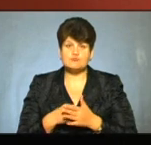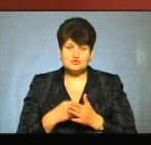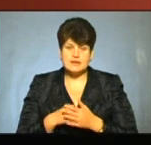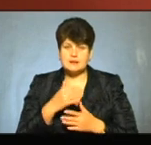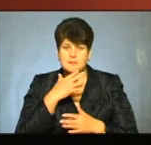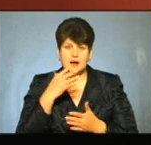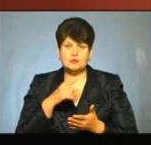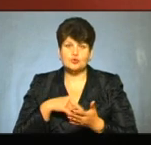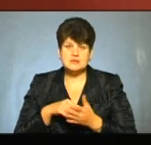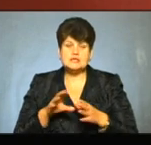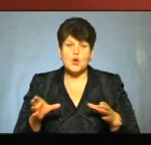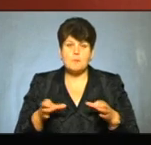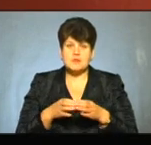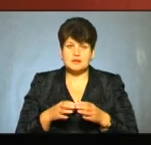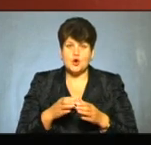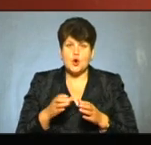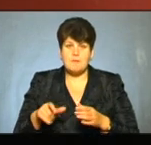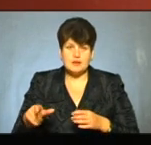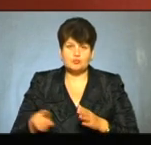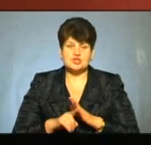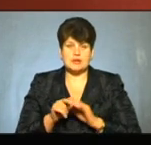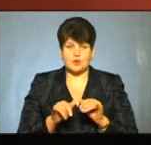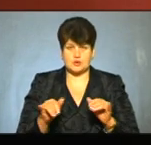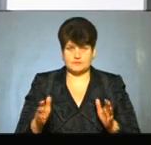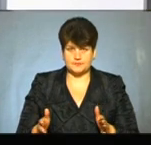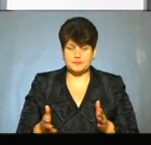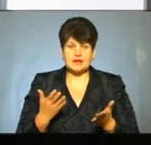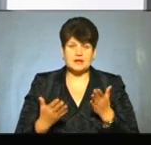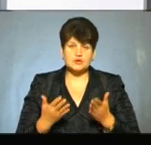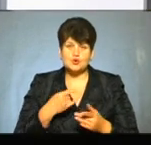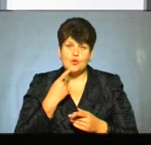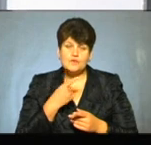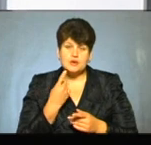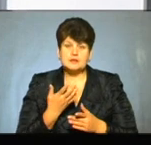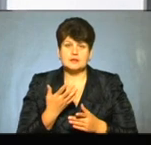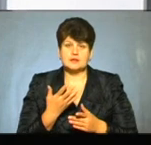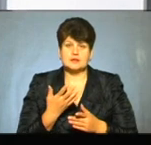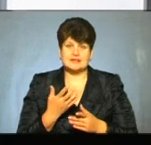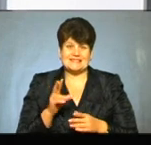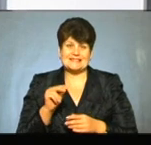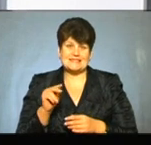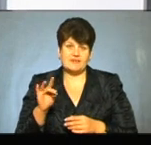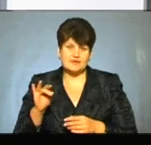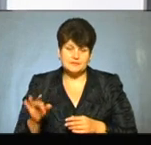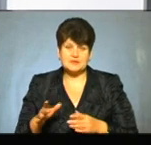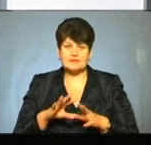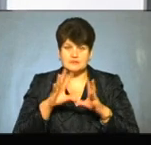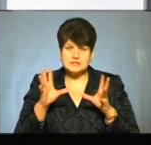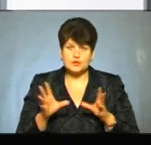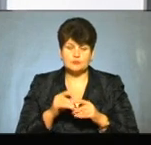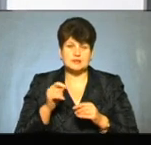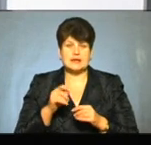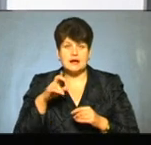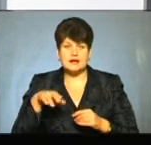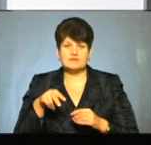багато міст і особливо об'єднаних громад почали розвиток. Ну, якщо говорити, знайти мовою абсолютних цифр, так, для цілому для країни в